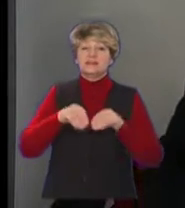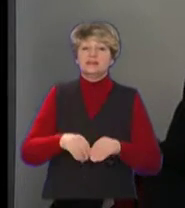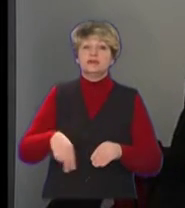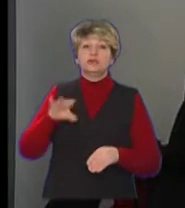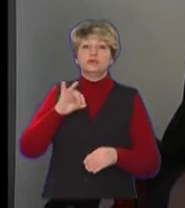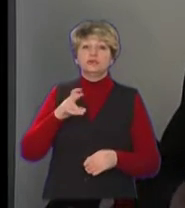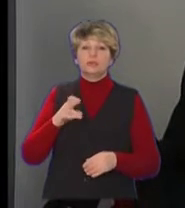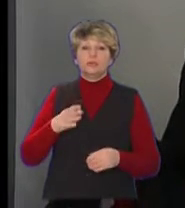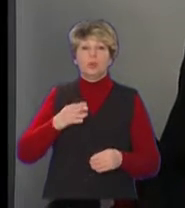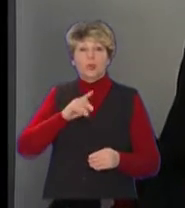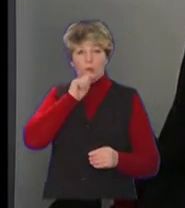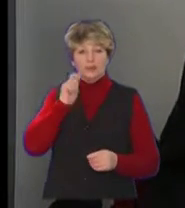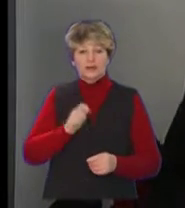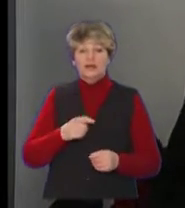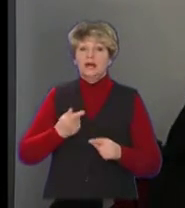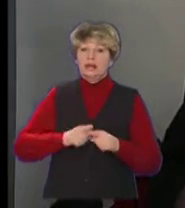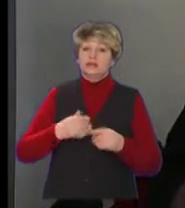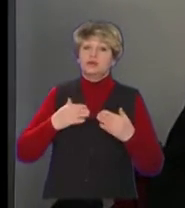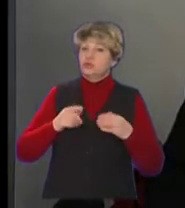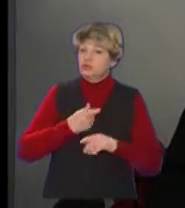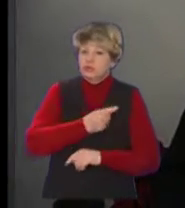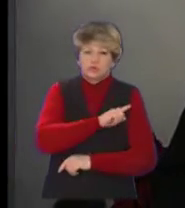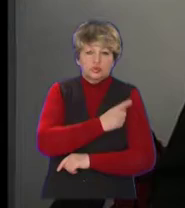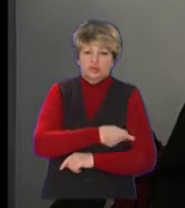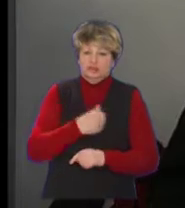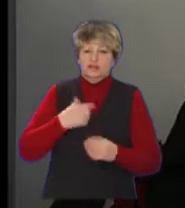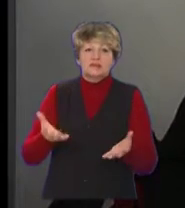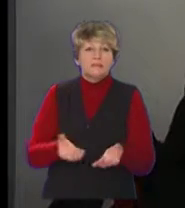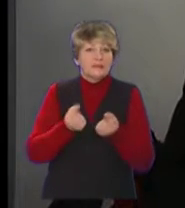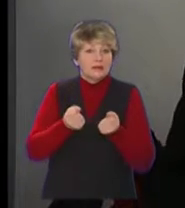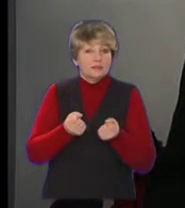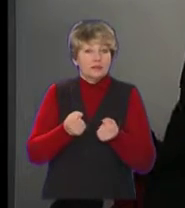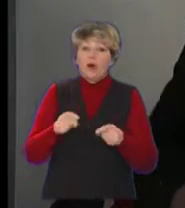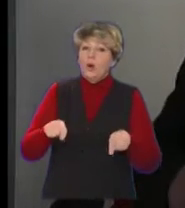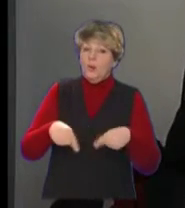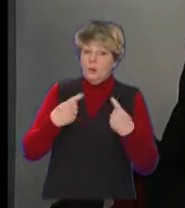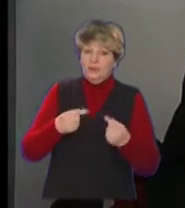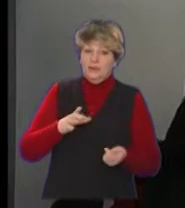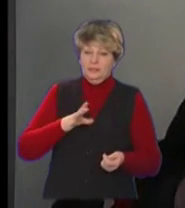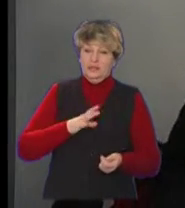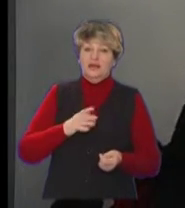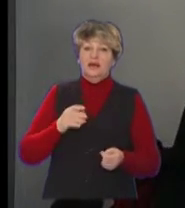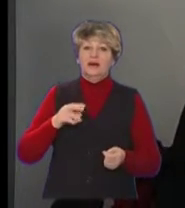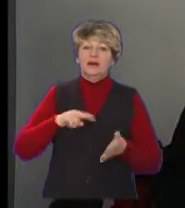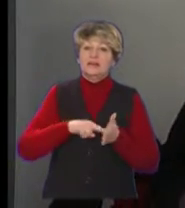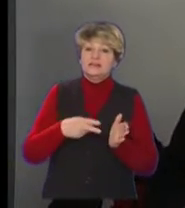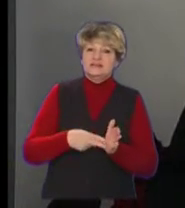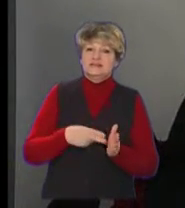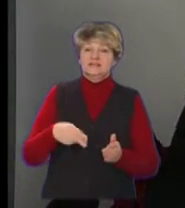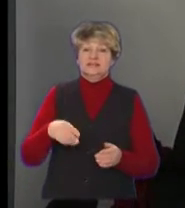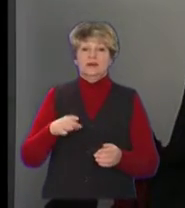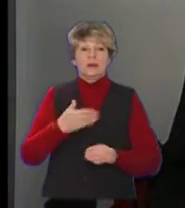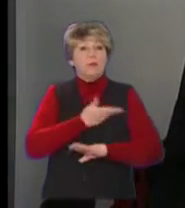Вільної України. Це була наша ініціатива, дуже нас підтримало місто Бидгощ тут, тобто організатором навіть було місто Бидгощ, ми були